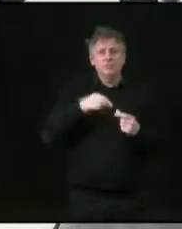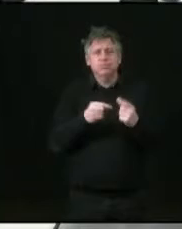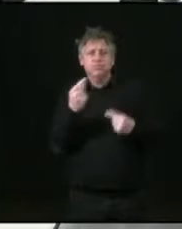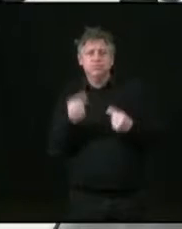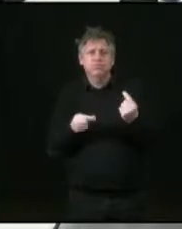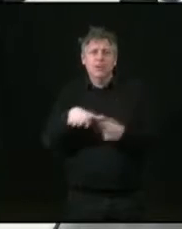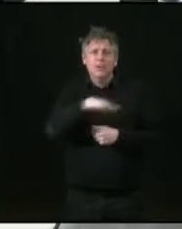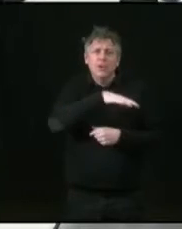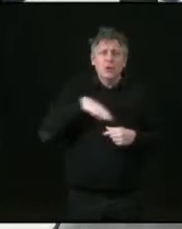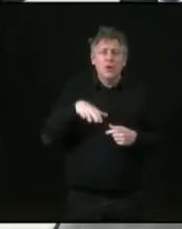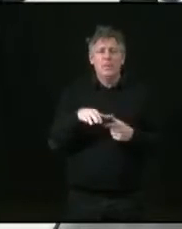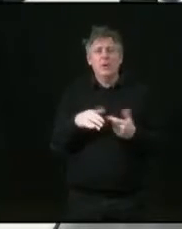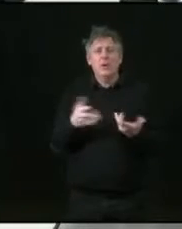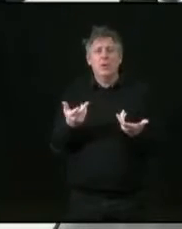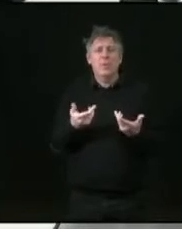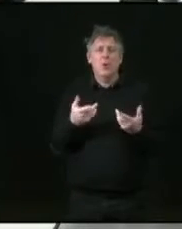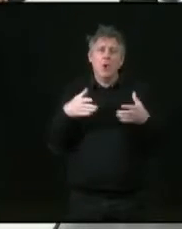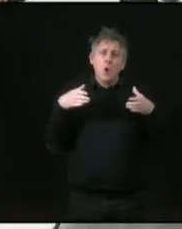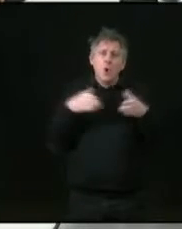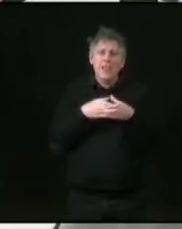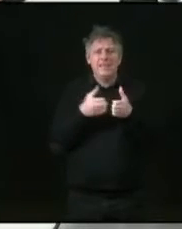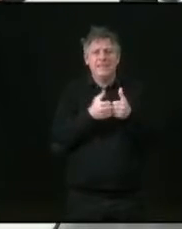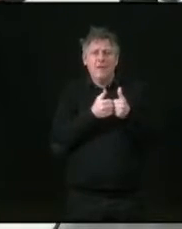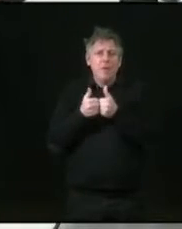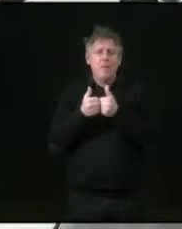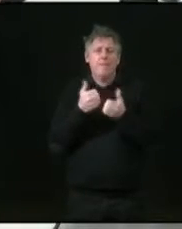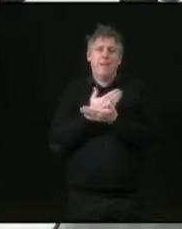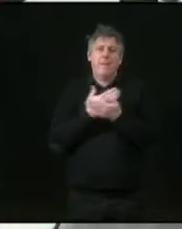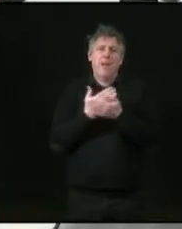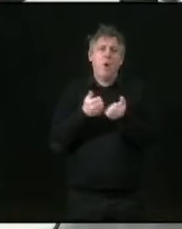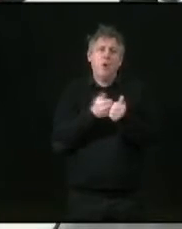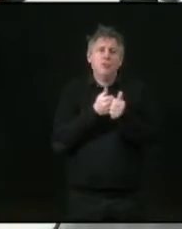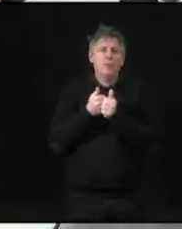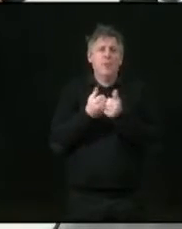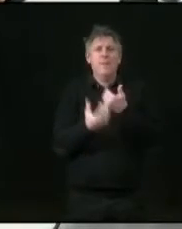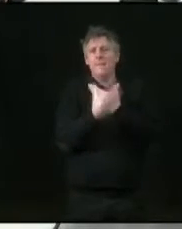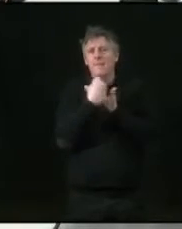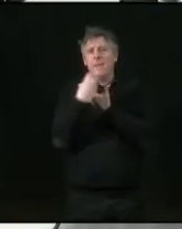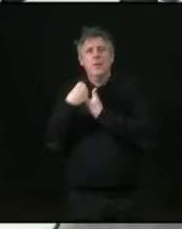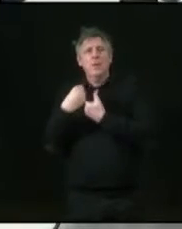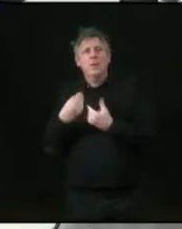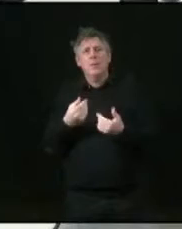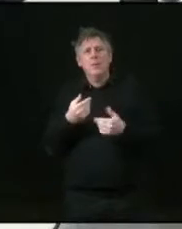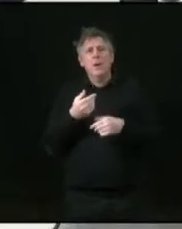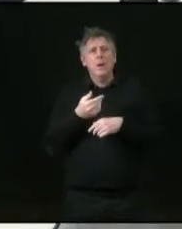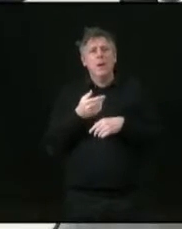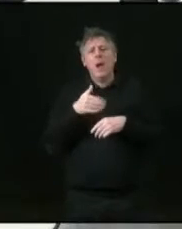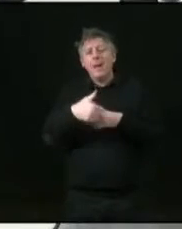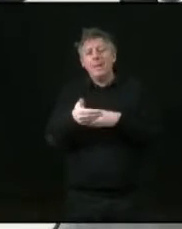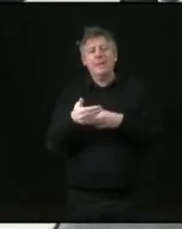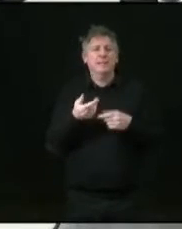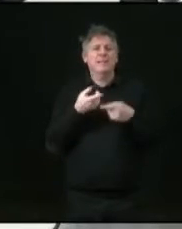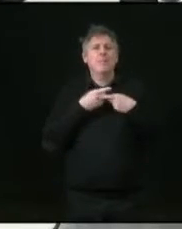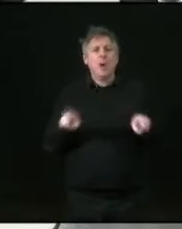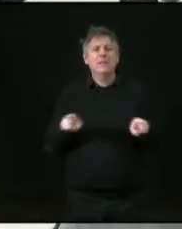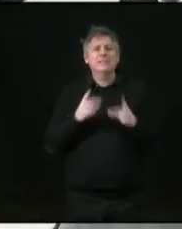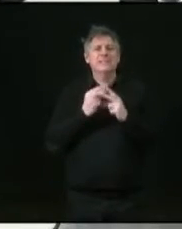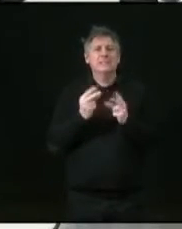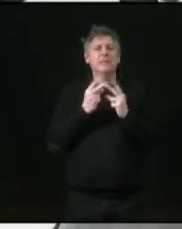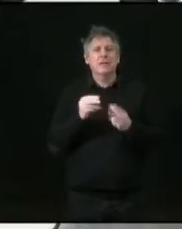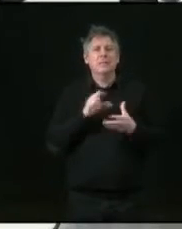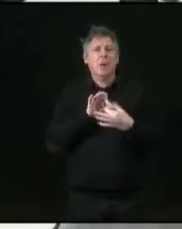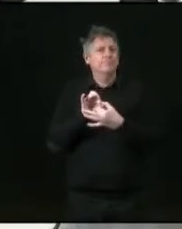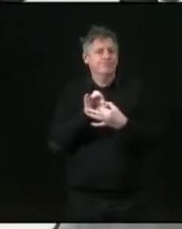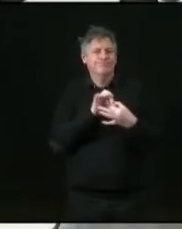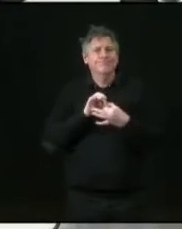étant de faire un travail complètement collectif sur ces sujets-là. J'y reviendrai dans une seconde quand je parlerai un petit peu de démocratie. Bien entendu, nous